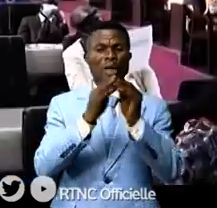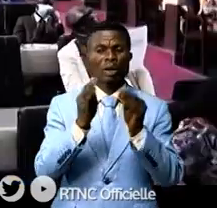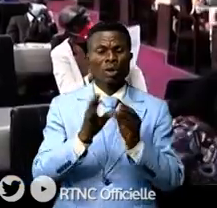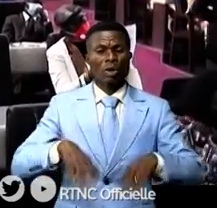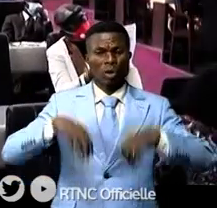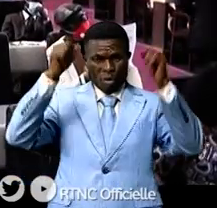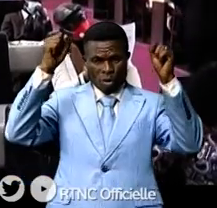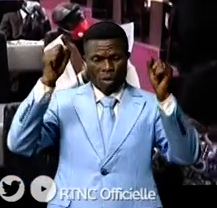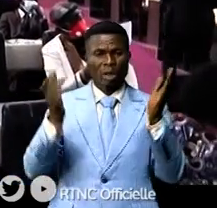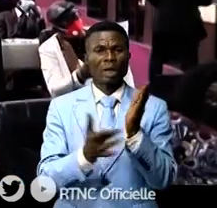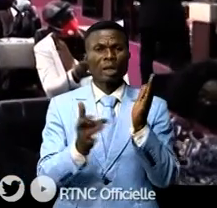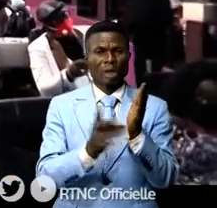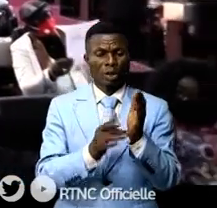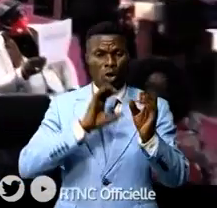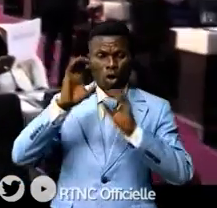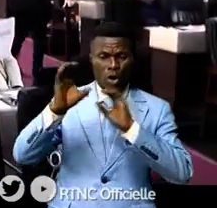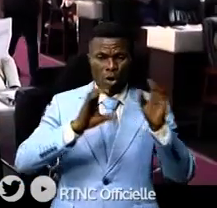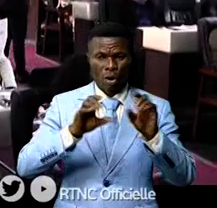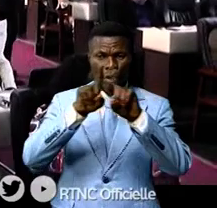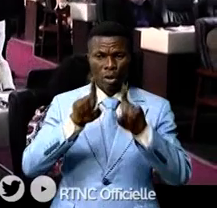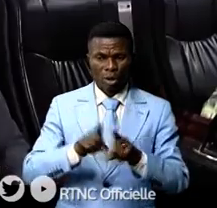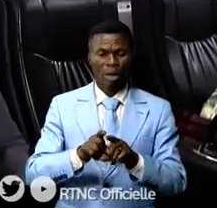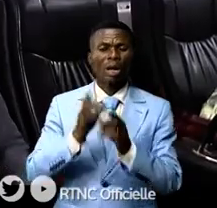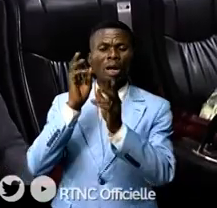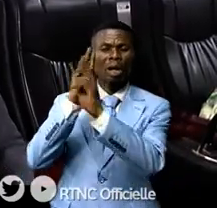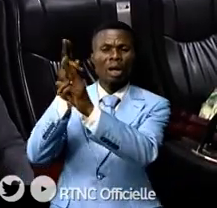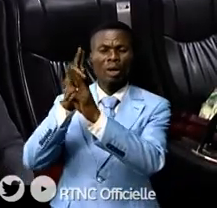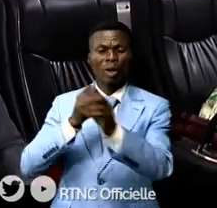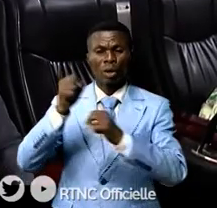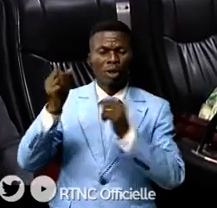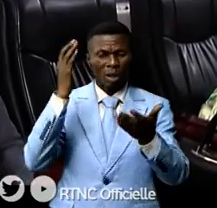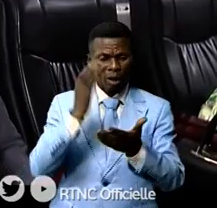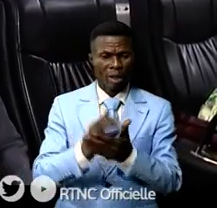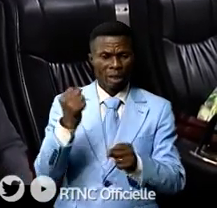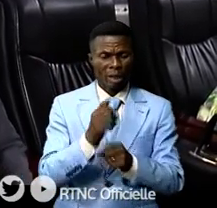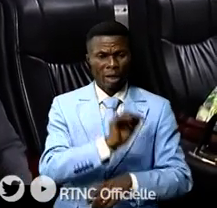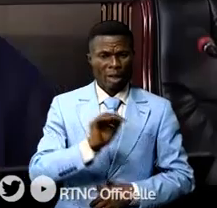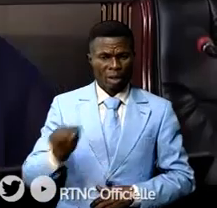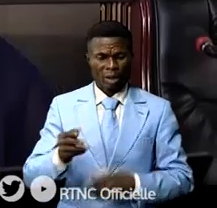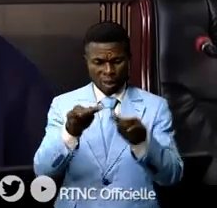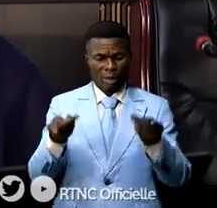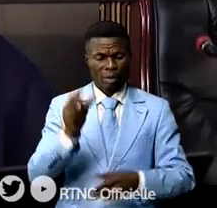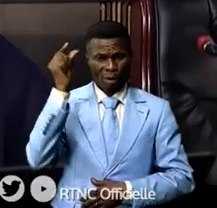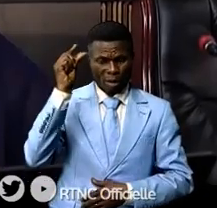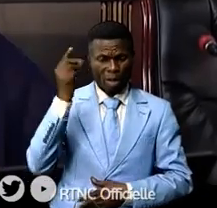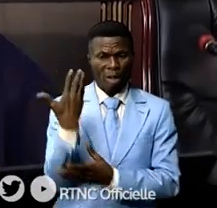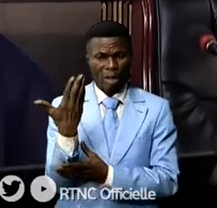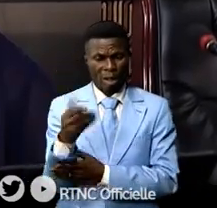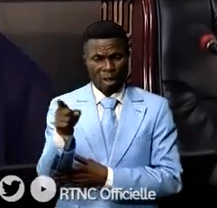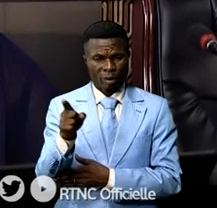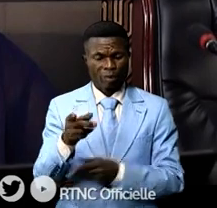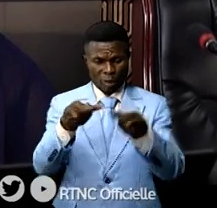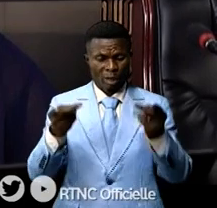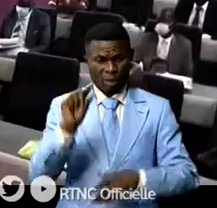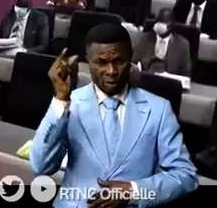validation de stratégies des communications et des plaidoyers dans la lutte contre le travail des enfants dans les mines artisanales et sur les